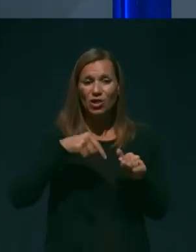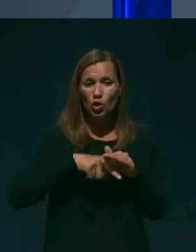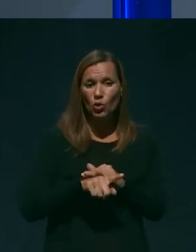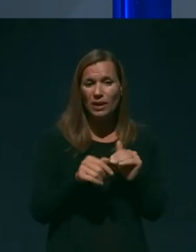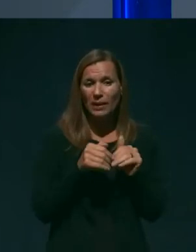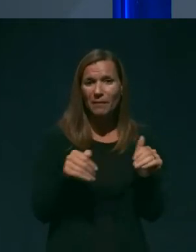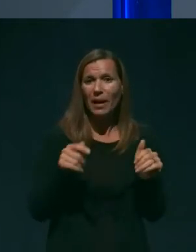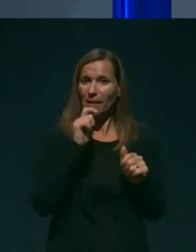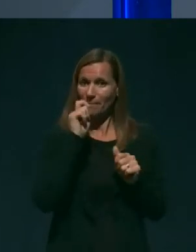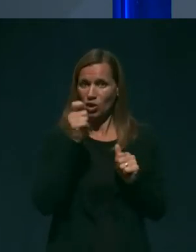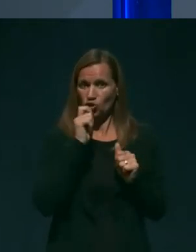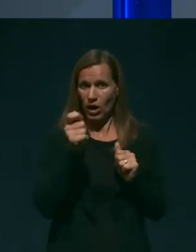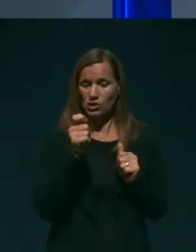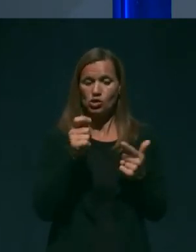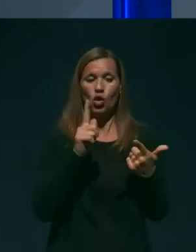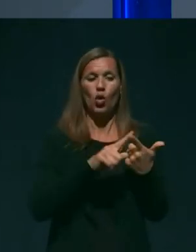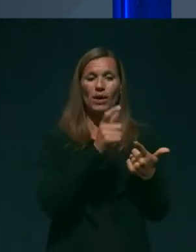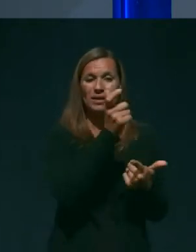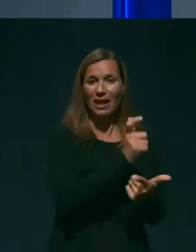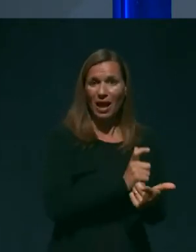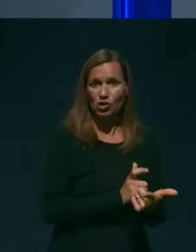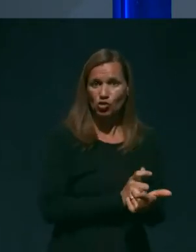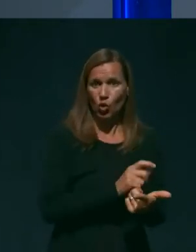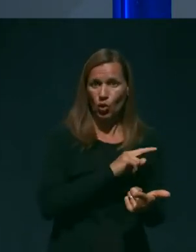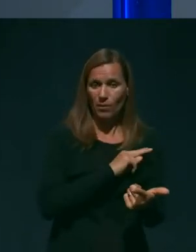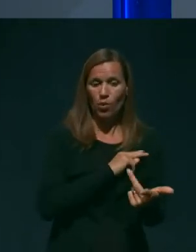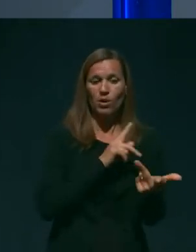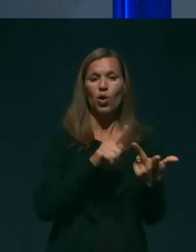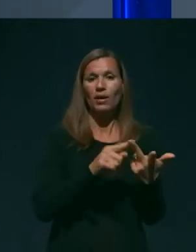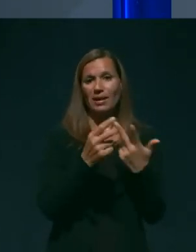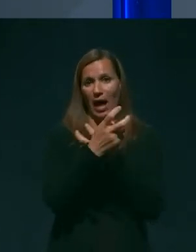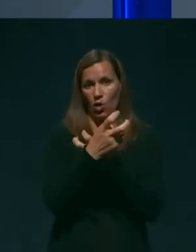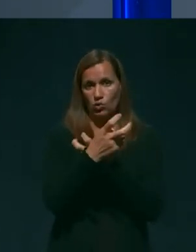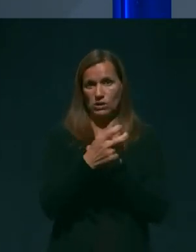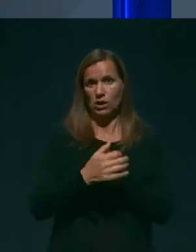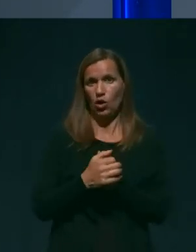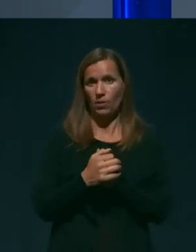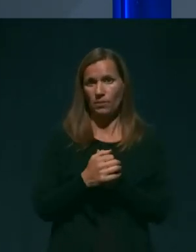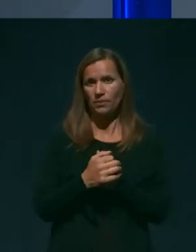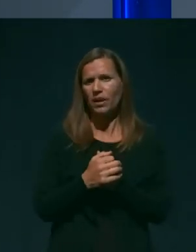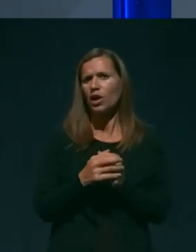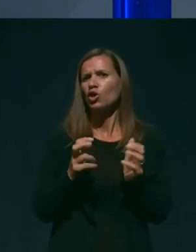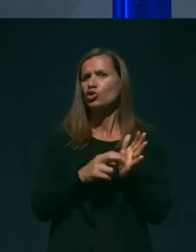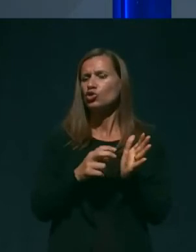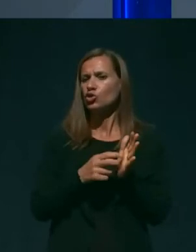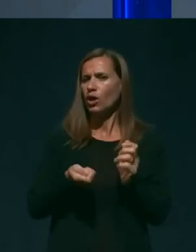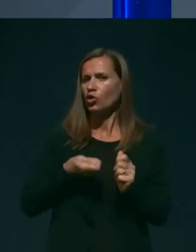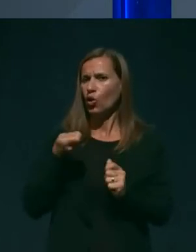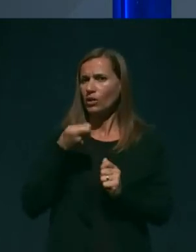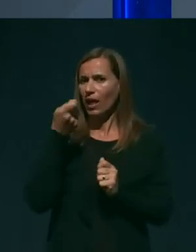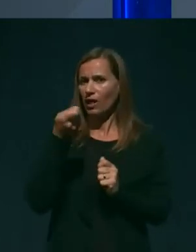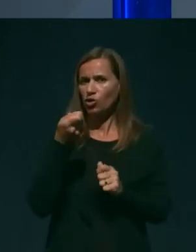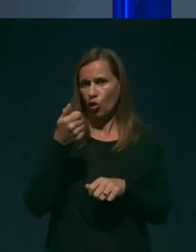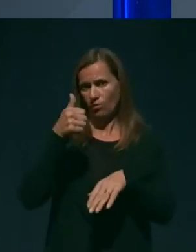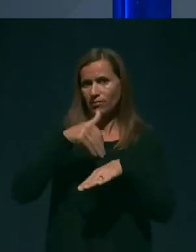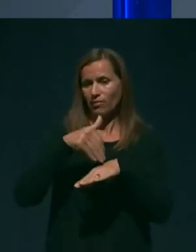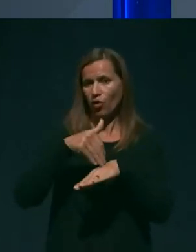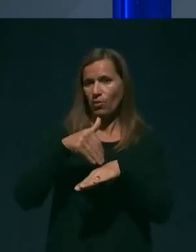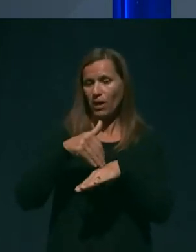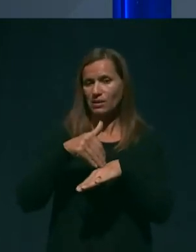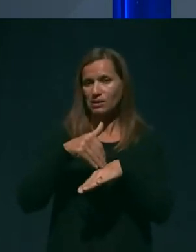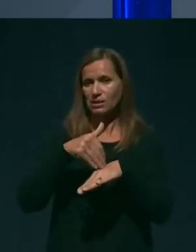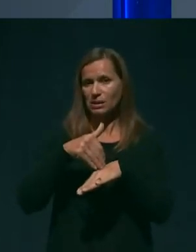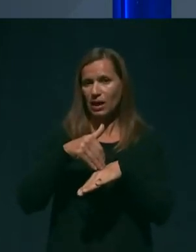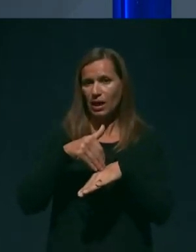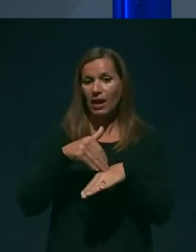Mađarsko, Italijansko republiko in Avstrijo. Morda samo še dodatno informacija, da je bila